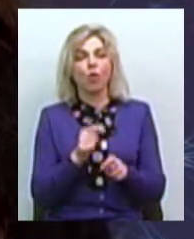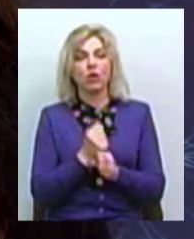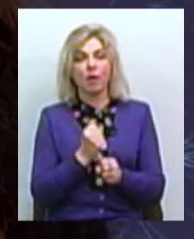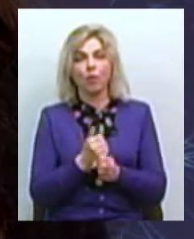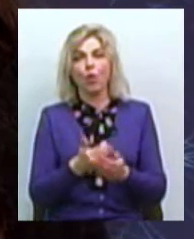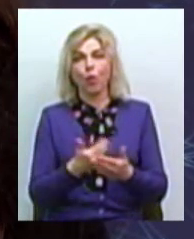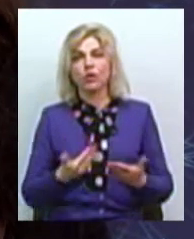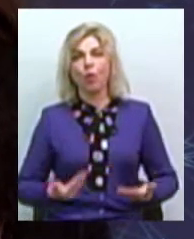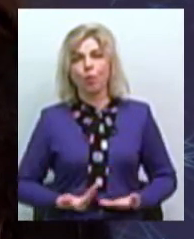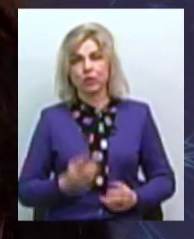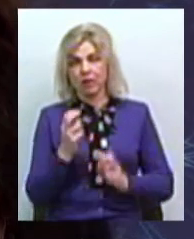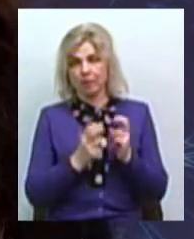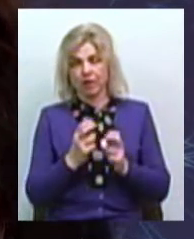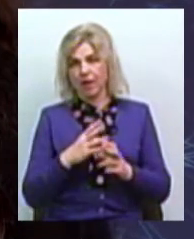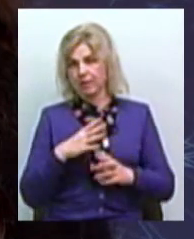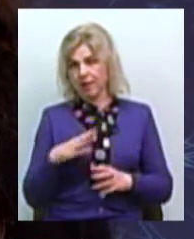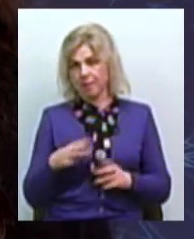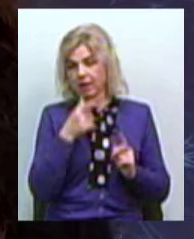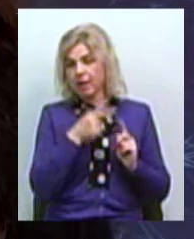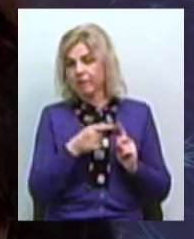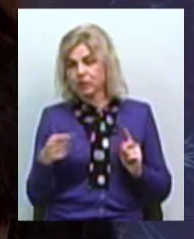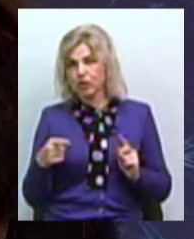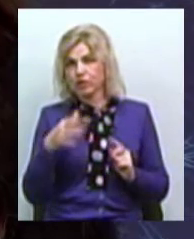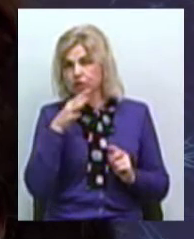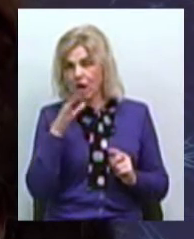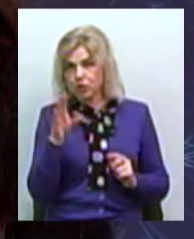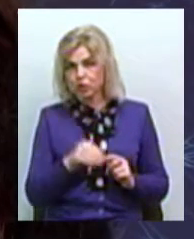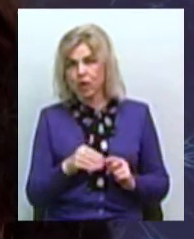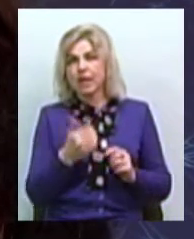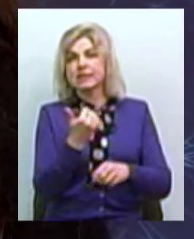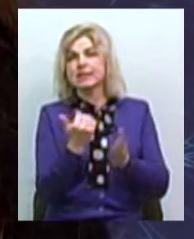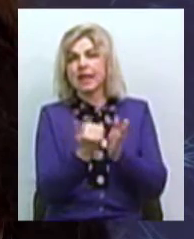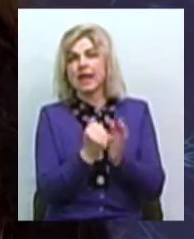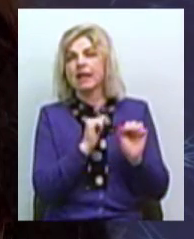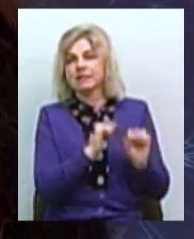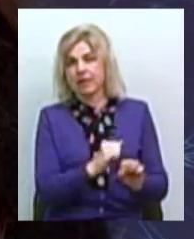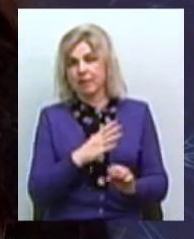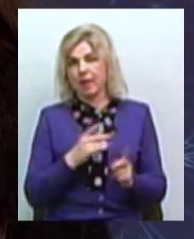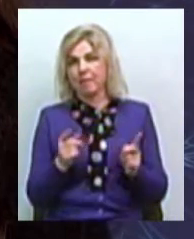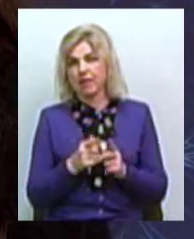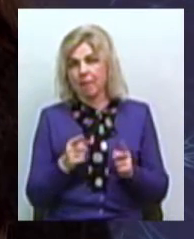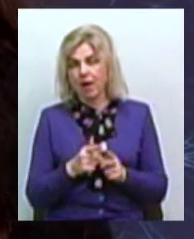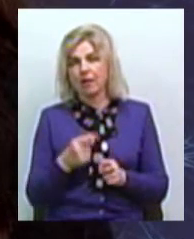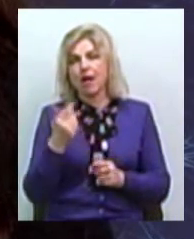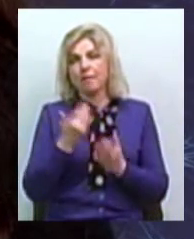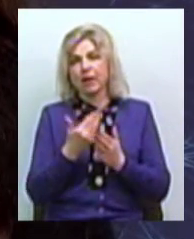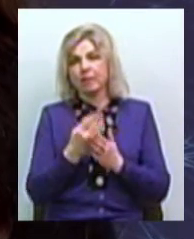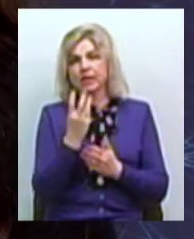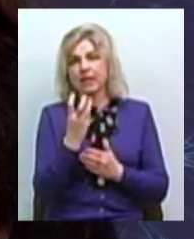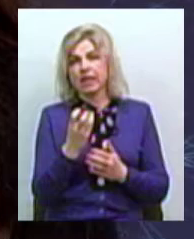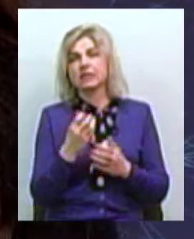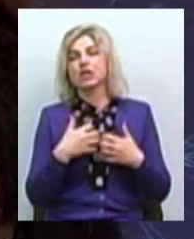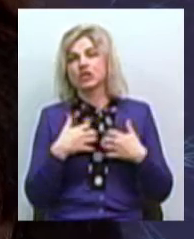комунального підприємства не було протягом цього часу, стерилізація була мінімальна, я знаю, що там близько 300 тварин було